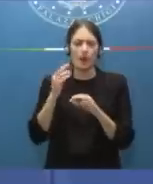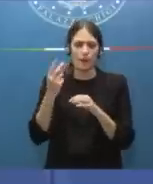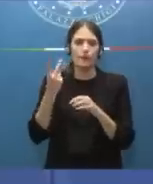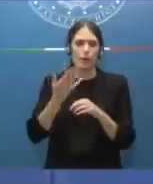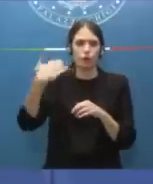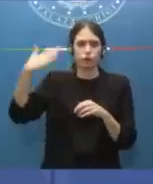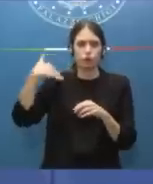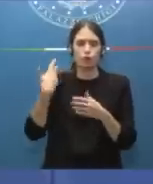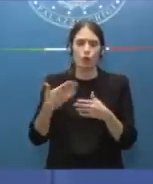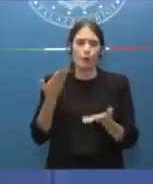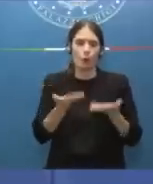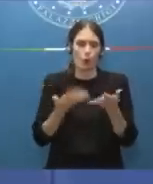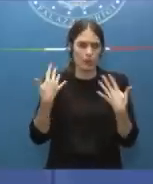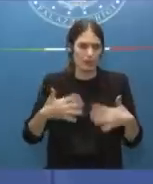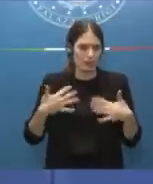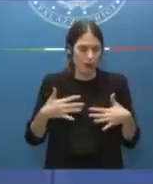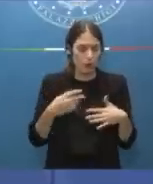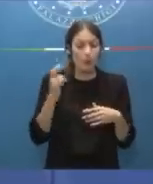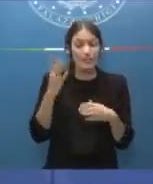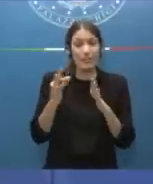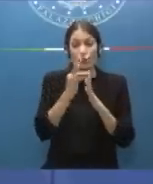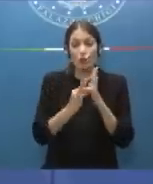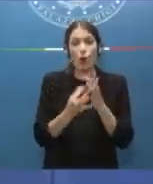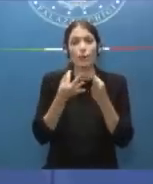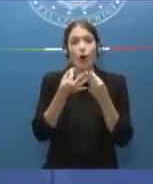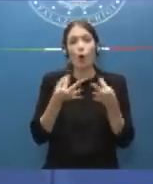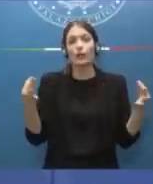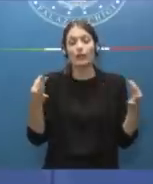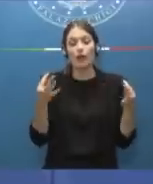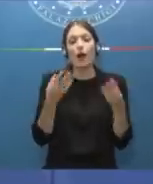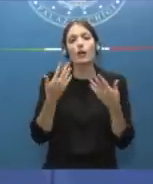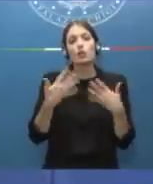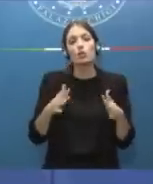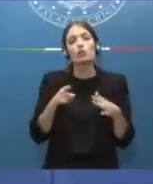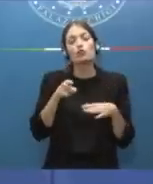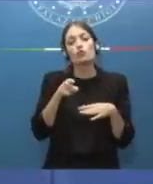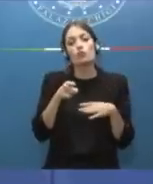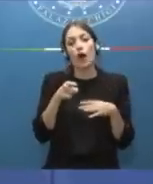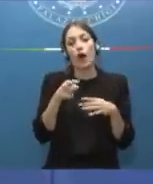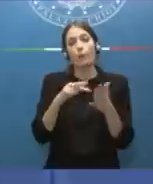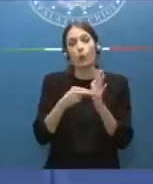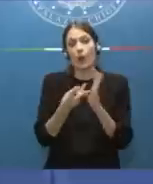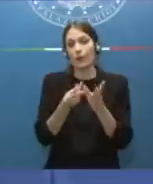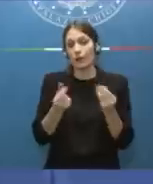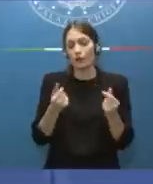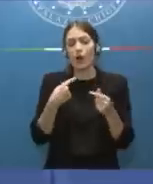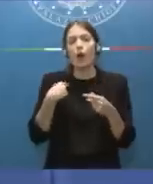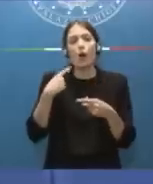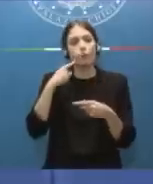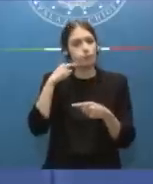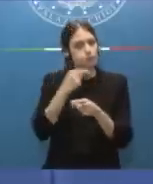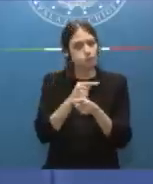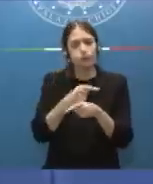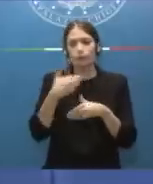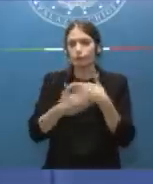Ma se diciamo la norma ordinaria del Parlamento risolve il problema e mantiene con i paletti con cui la norma oggi